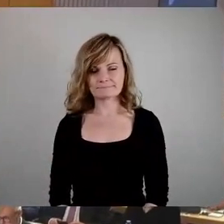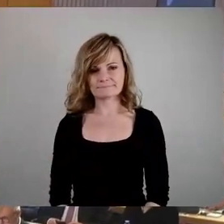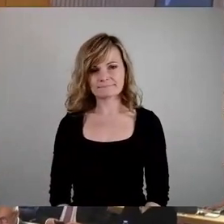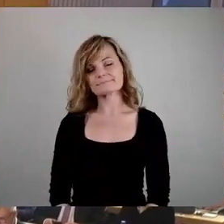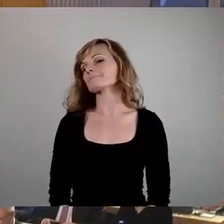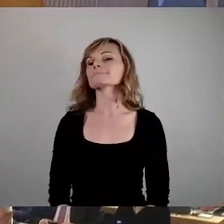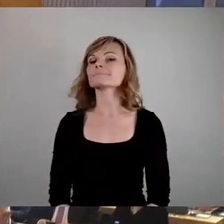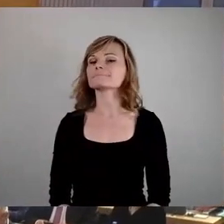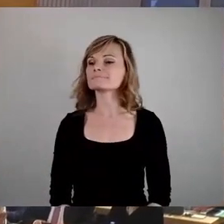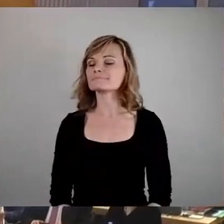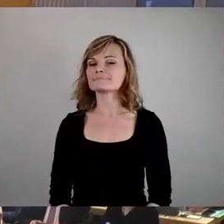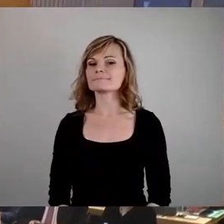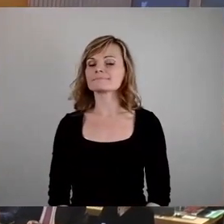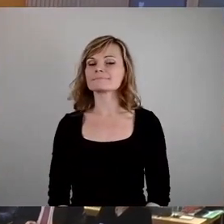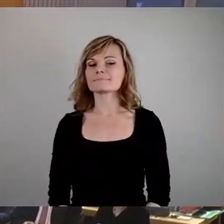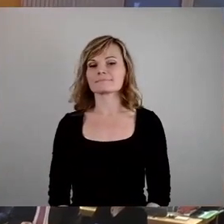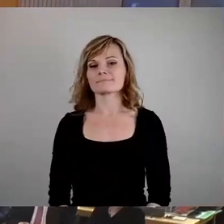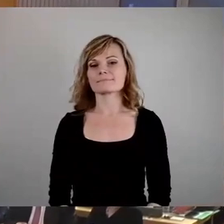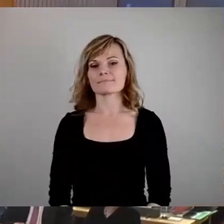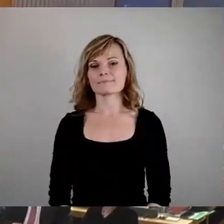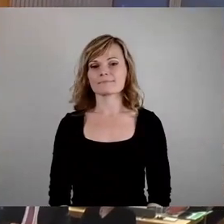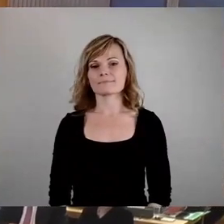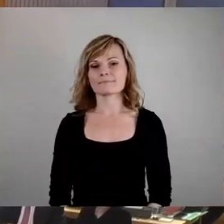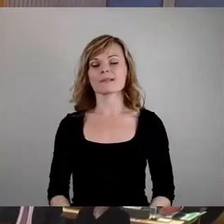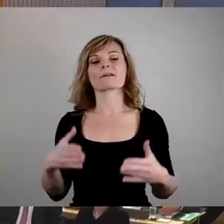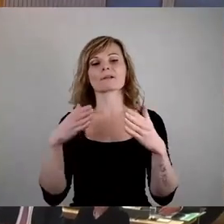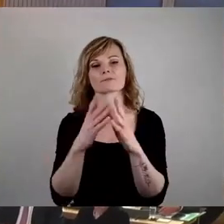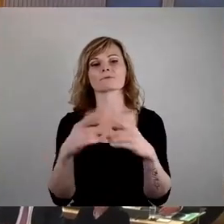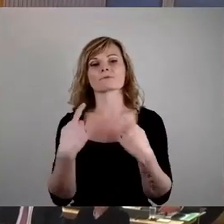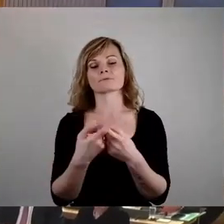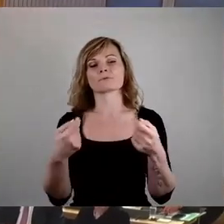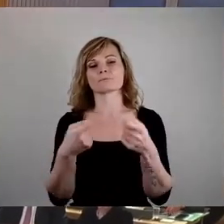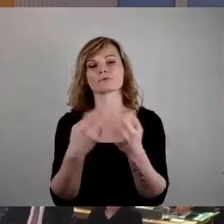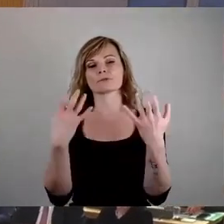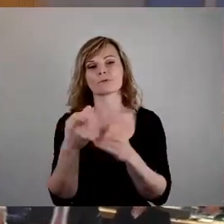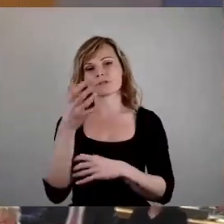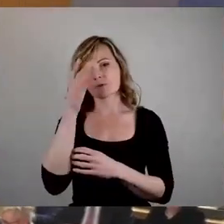So, und damit steigen wir ein in die Fraktionsrunde. Bündnis 90 die Grünen. Herr Schulze, bitte schön.